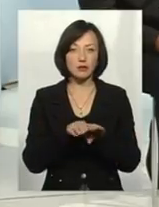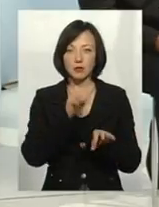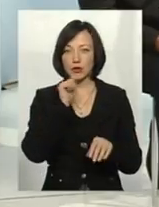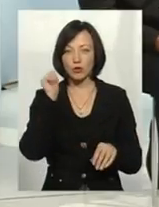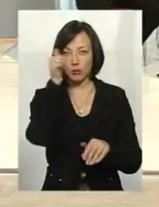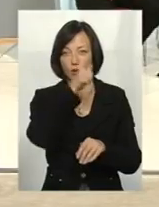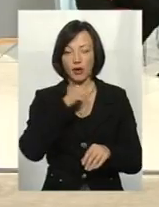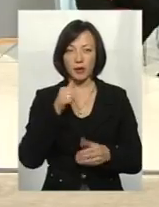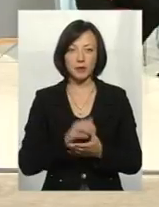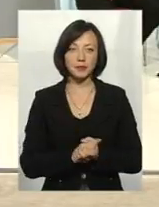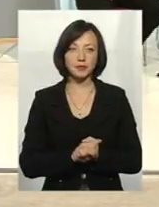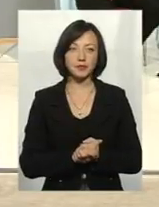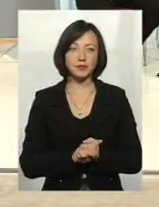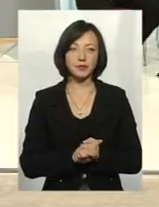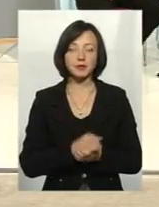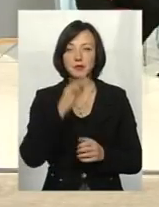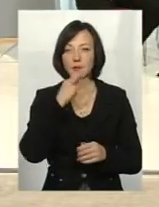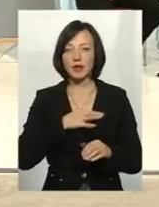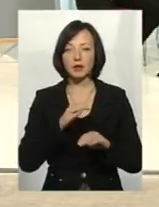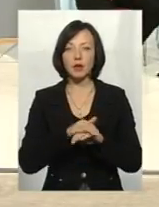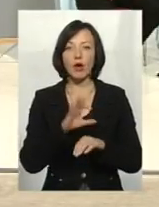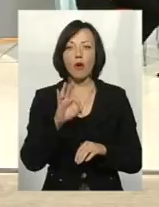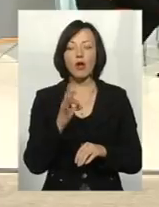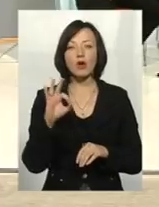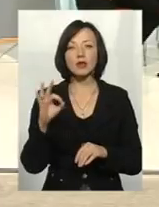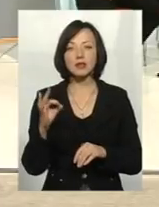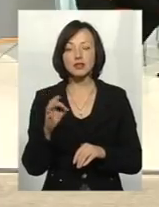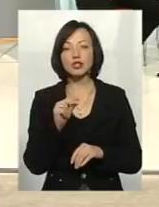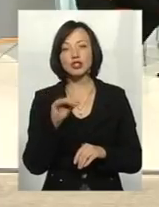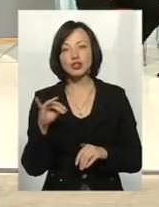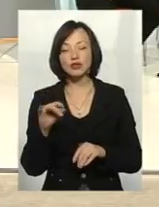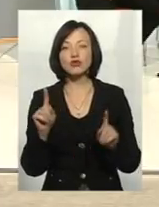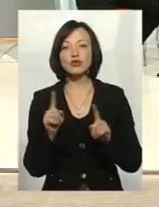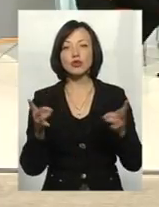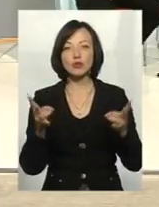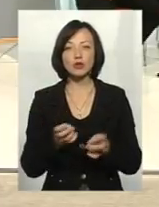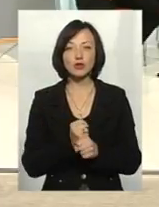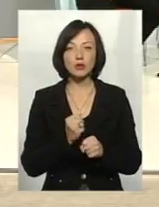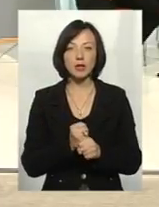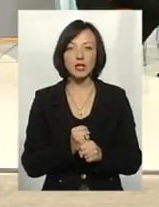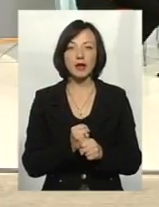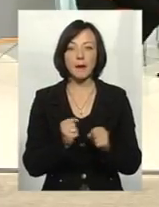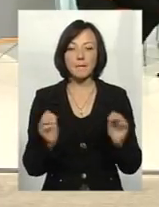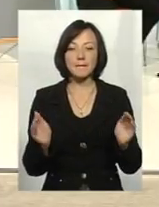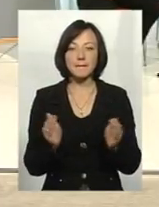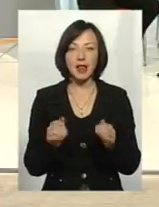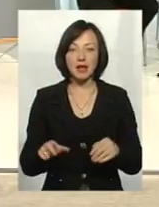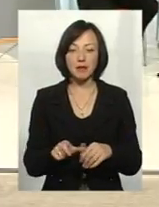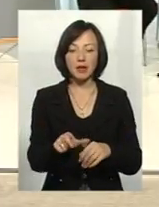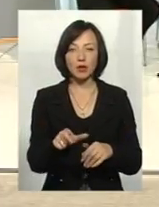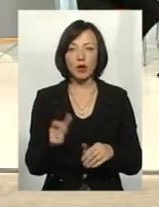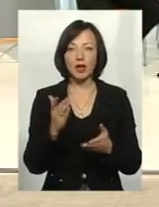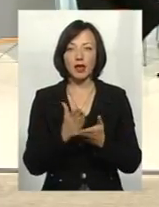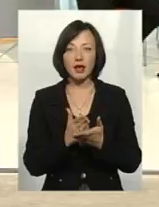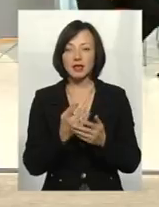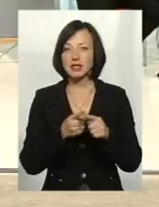роками. Скажіть, будь ласка, Олю Олексійовну, що необхідно зробити, щоб ті маленькі притоки, які є,